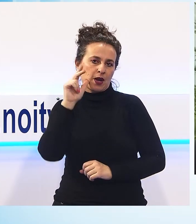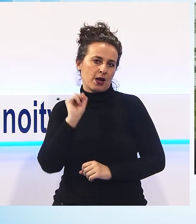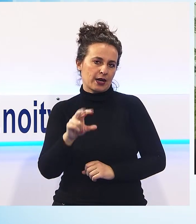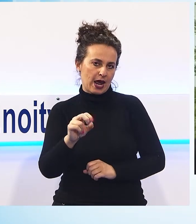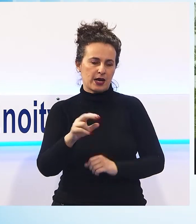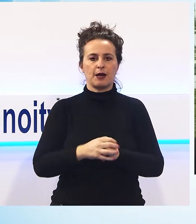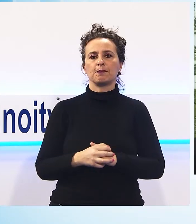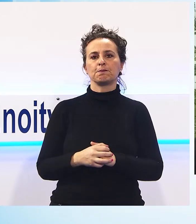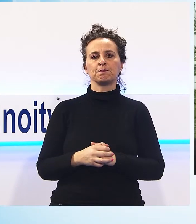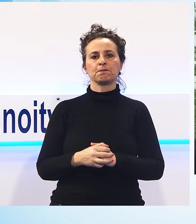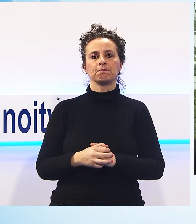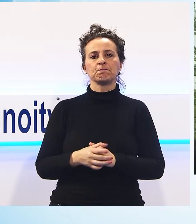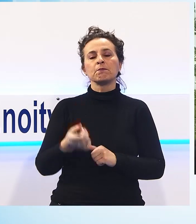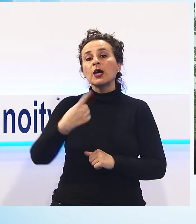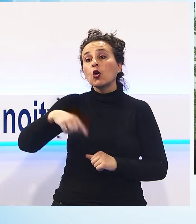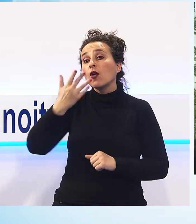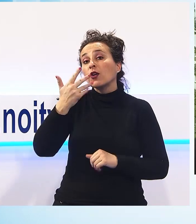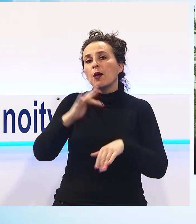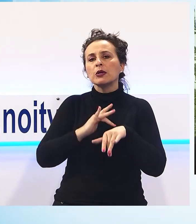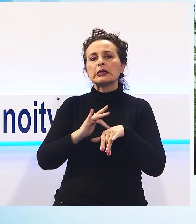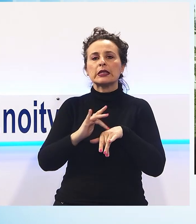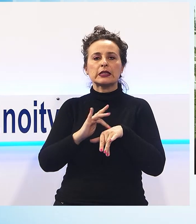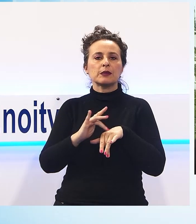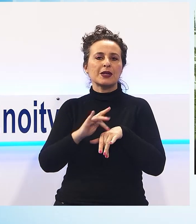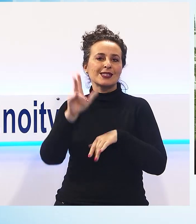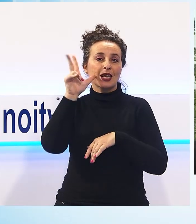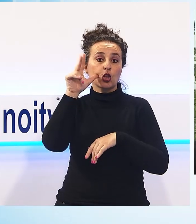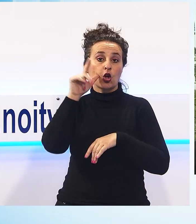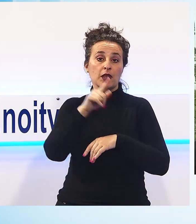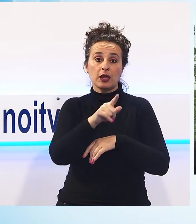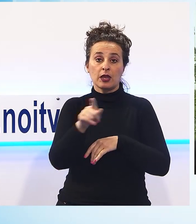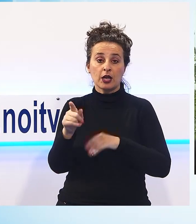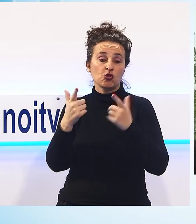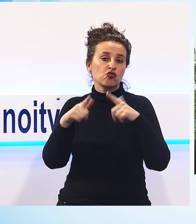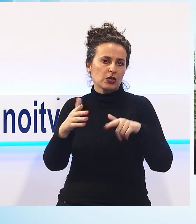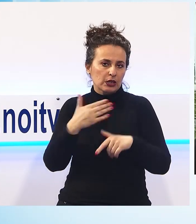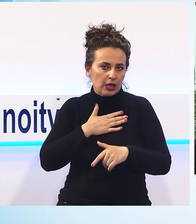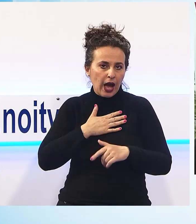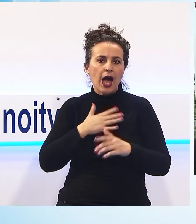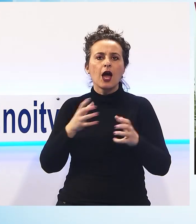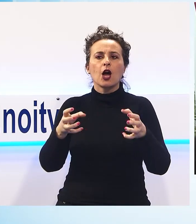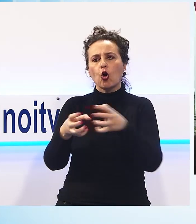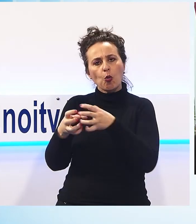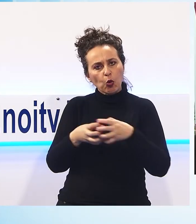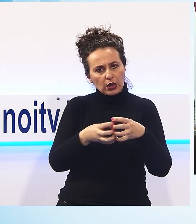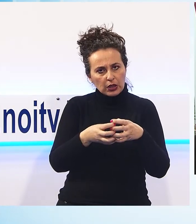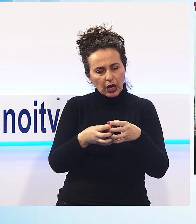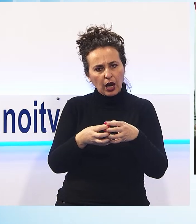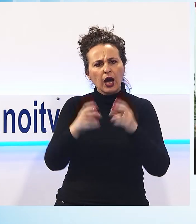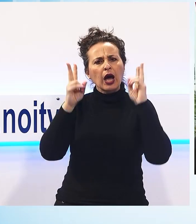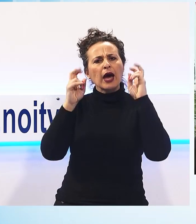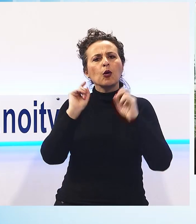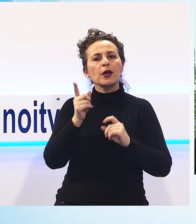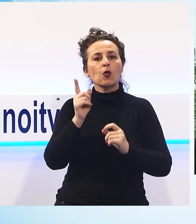Cercheremo di sensibilizzare il più possibile le donne della nostra città, della nostra comunità, sia sulla